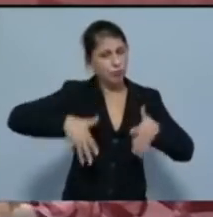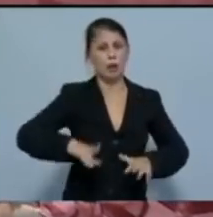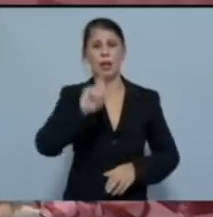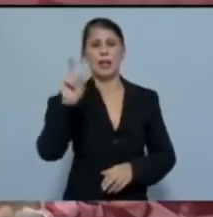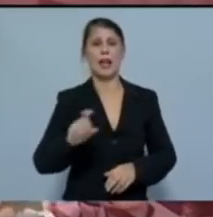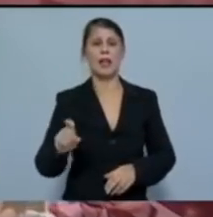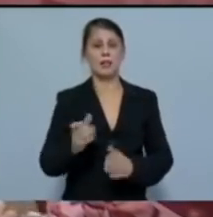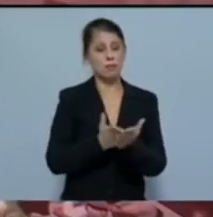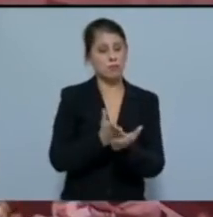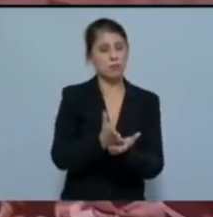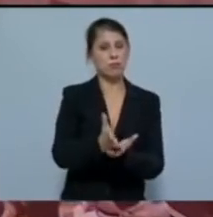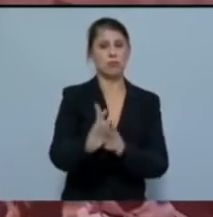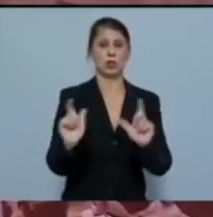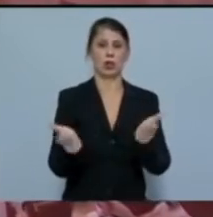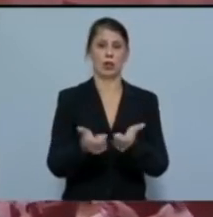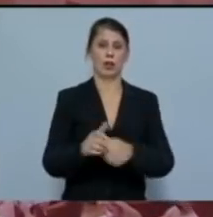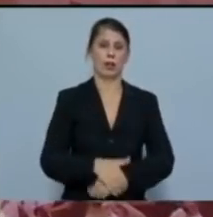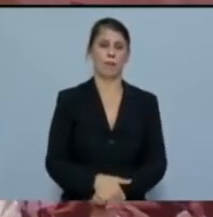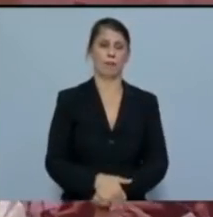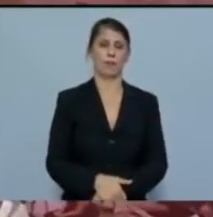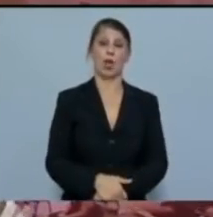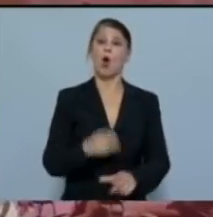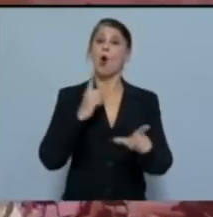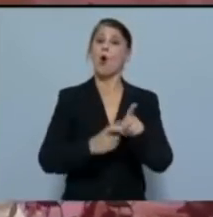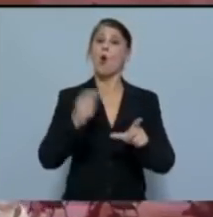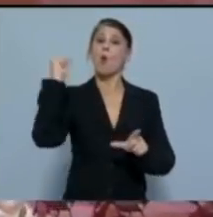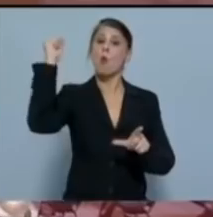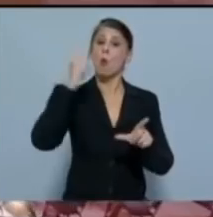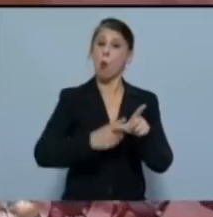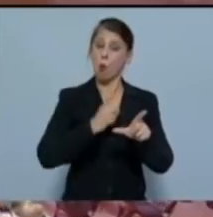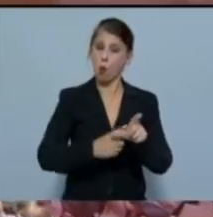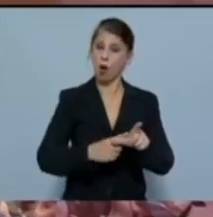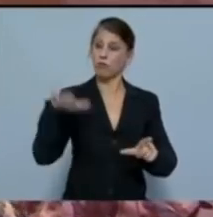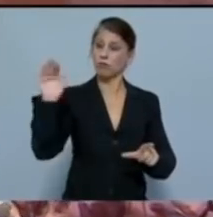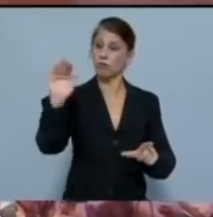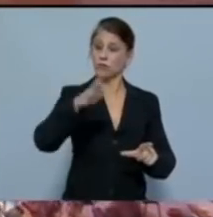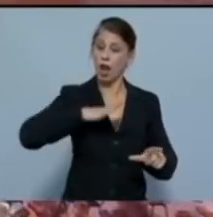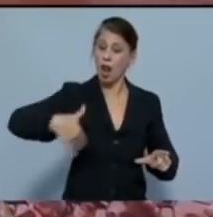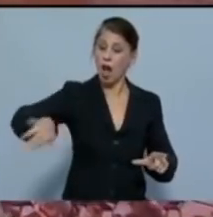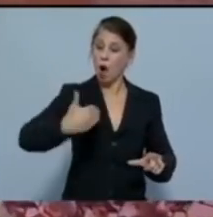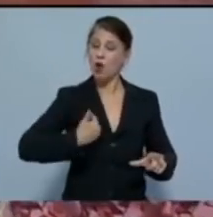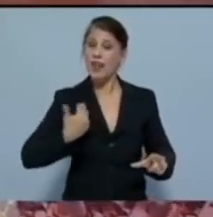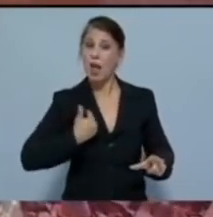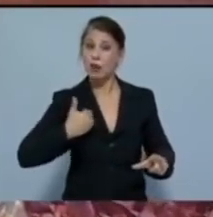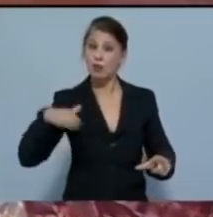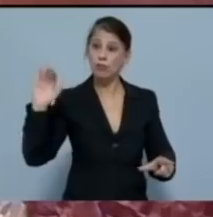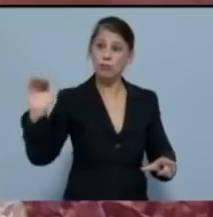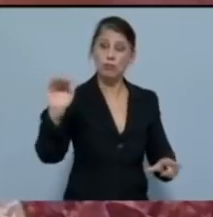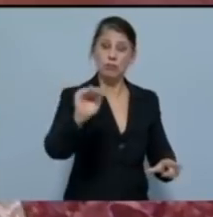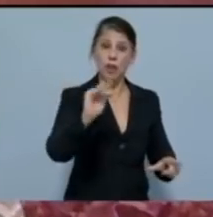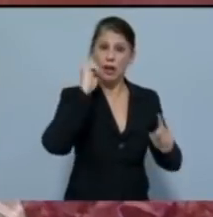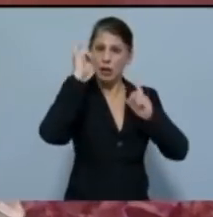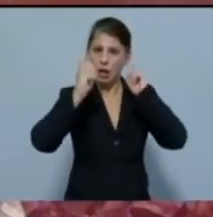οικογένειά του. Το Κομμουνιστικό Κόμμα Ελλάδας καλεί το λαό και την νεολαία να σκεφτούν και να δράσουν